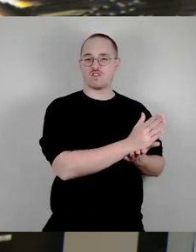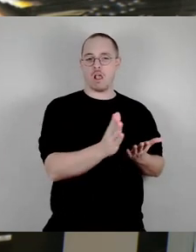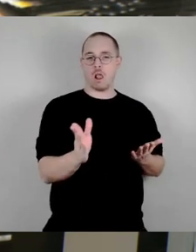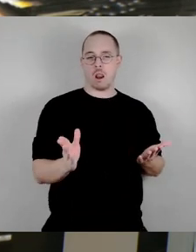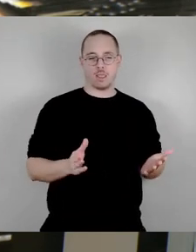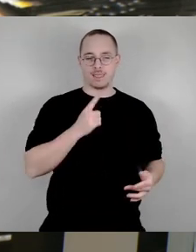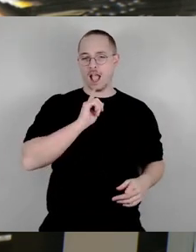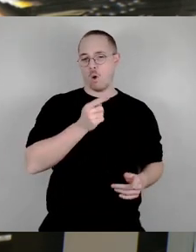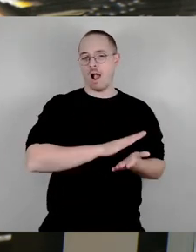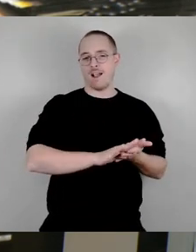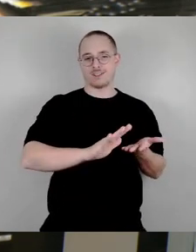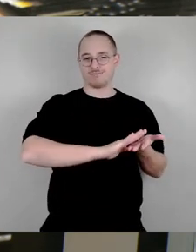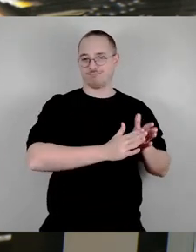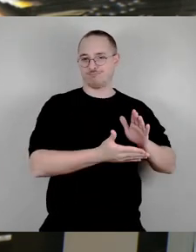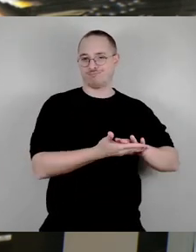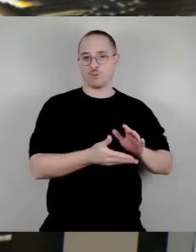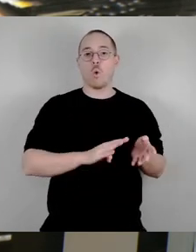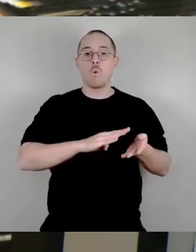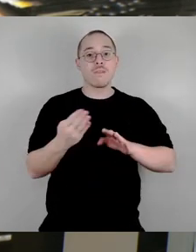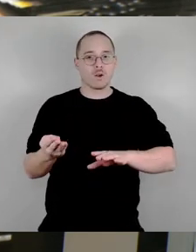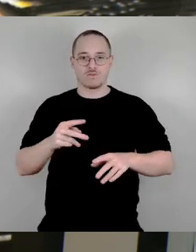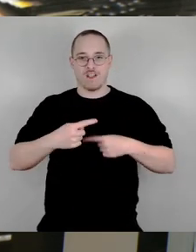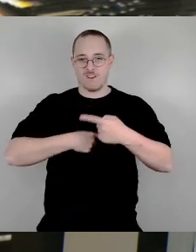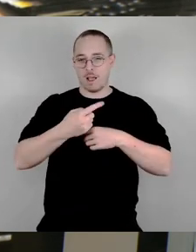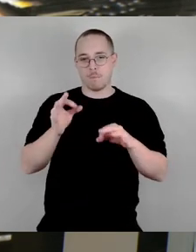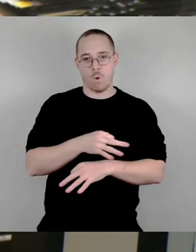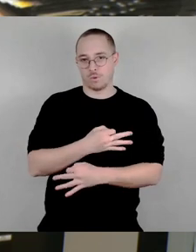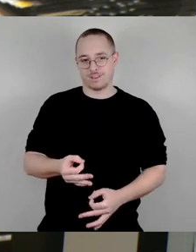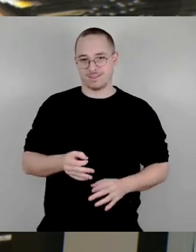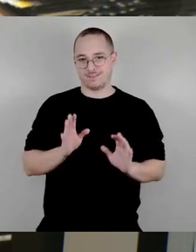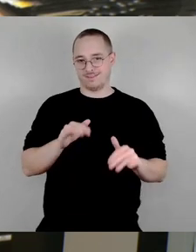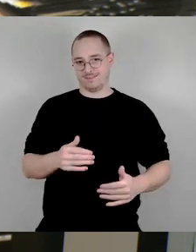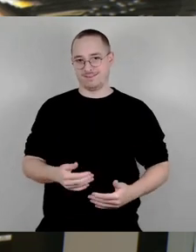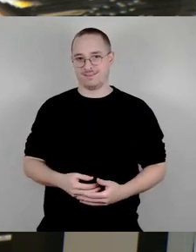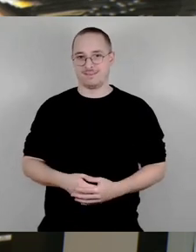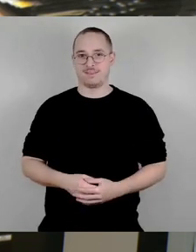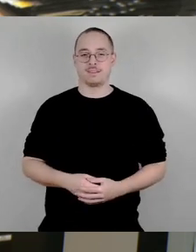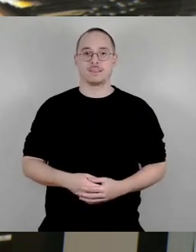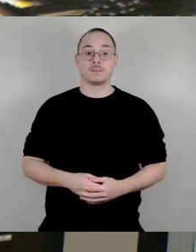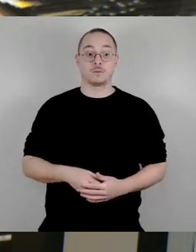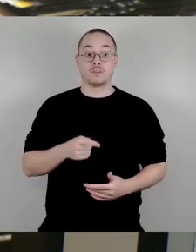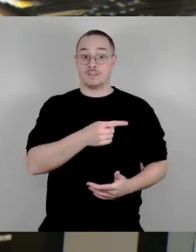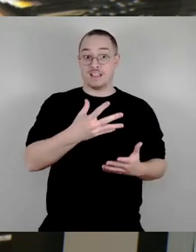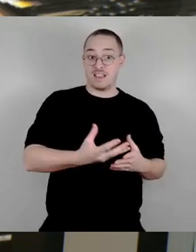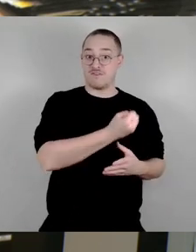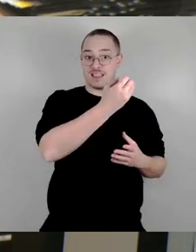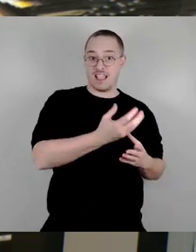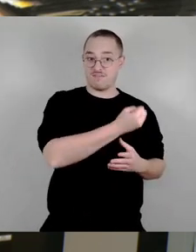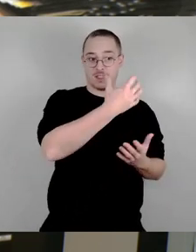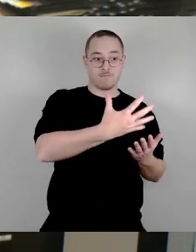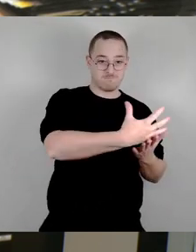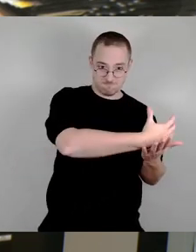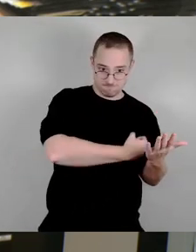Die Gewinne aus diesem Gebiet, aus der Entwertsetzung dieses Gebietes, werden auf diese Weise privatisiert